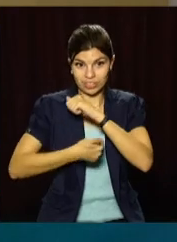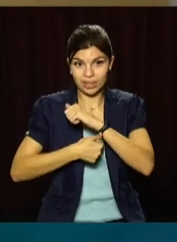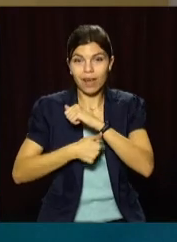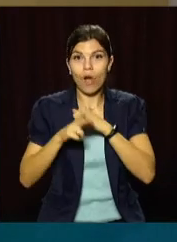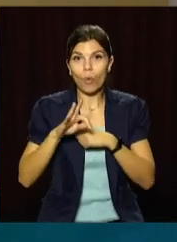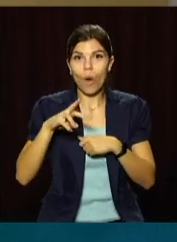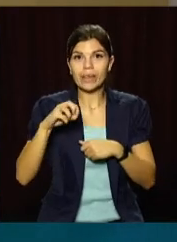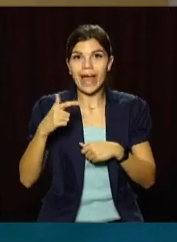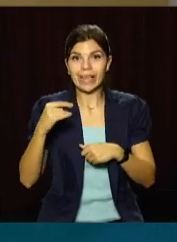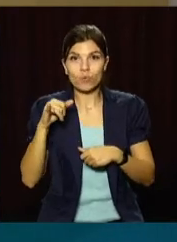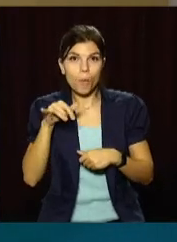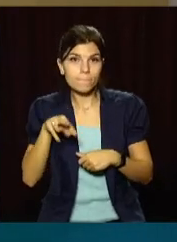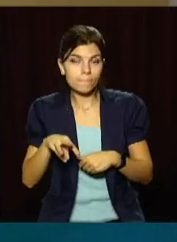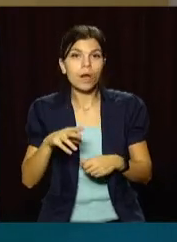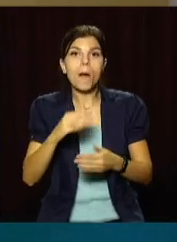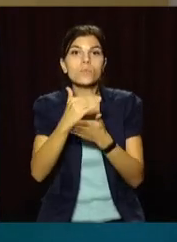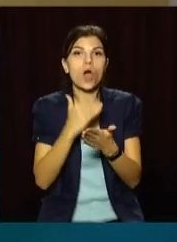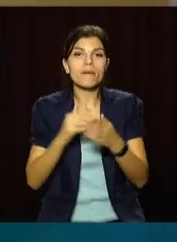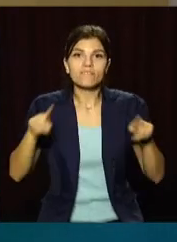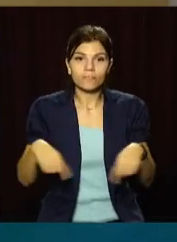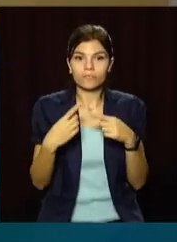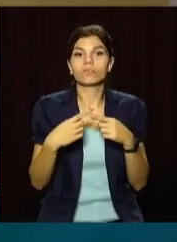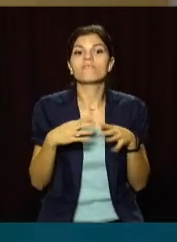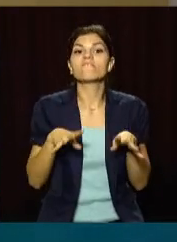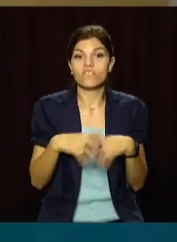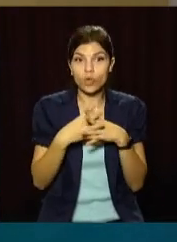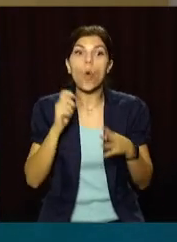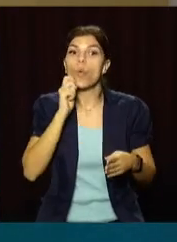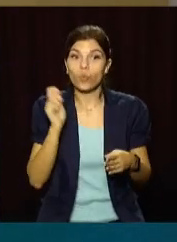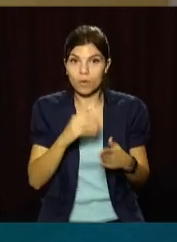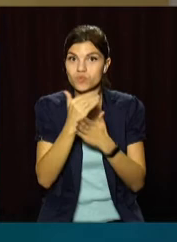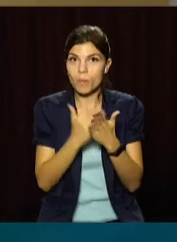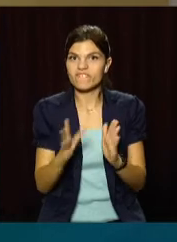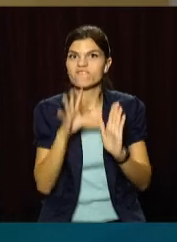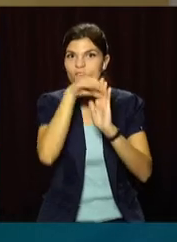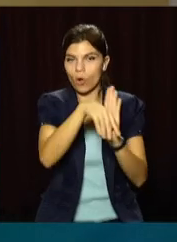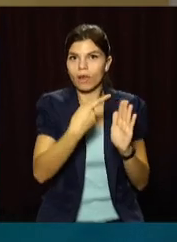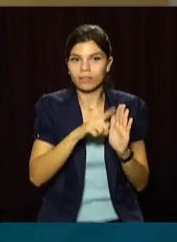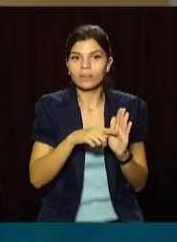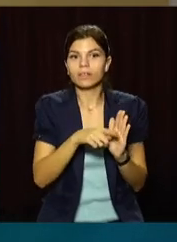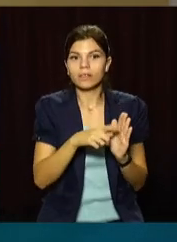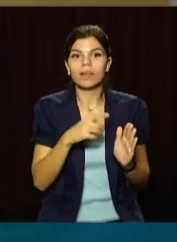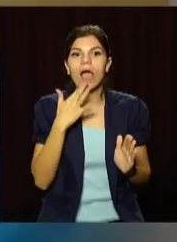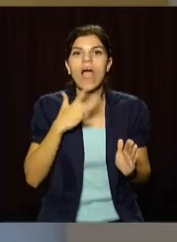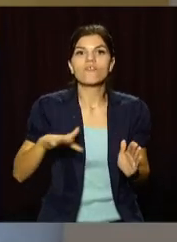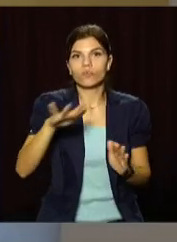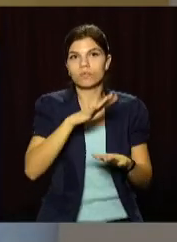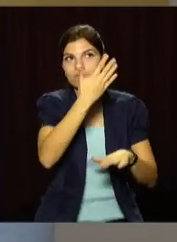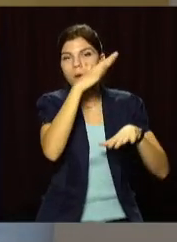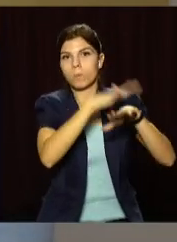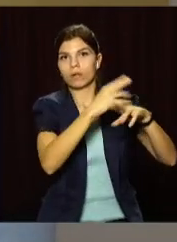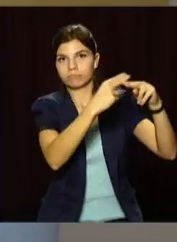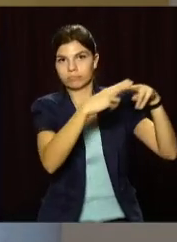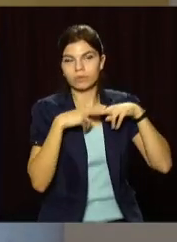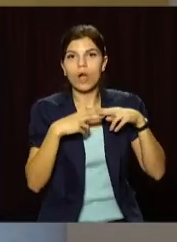рамках програми відновлення, надзвичайно кредитної програми відновлення України, яка впроваджується Європейським інвестиційним банком. У